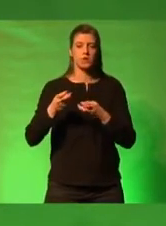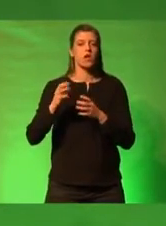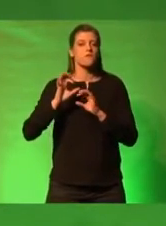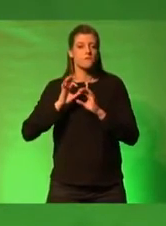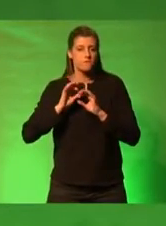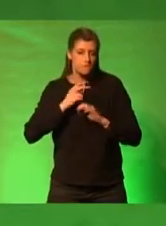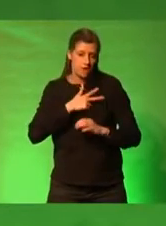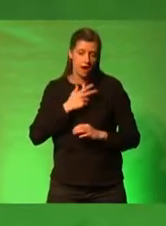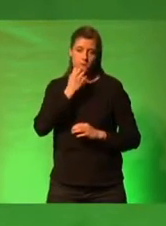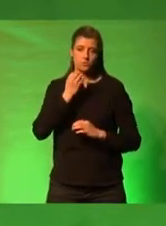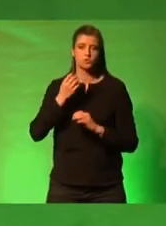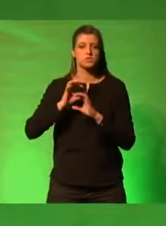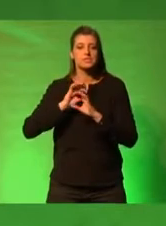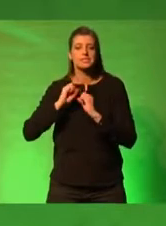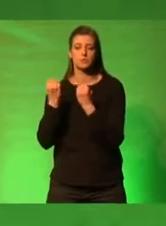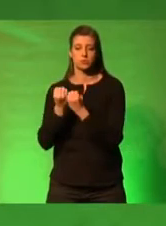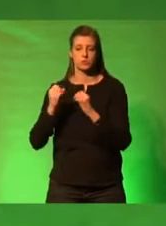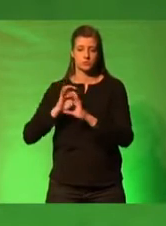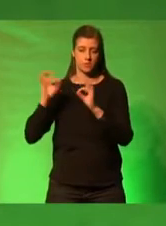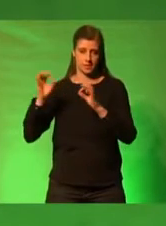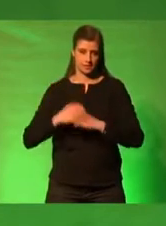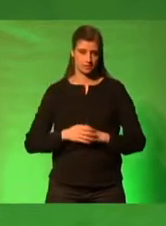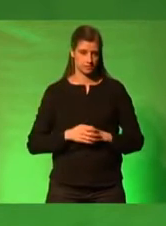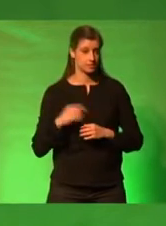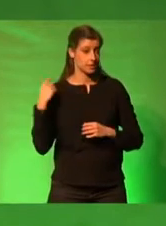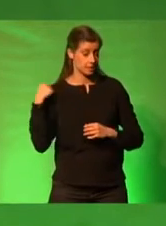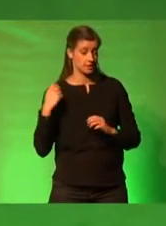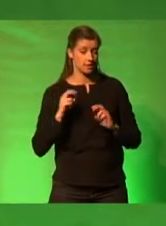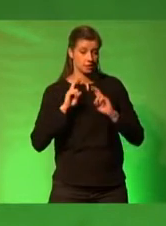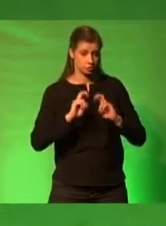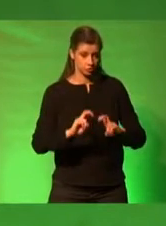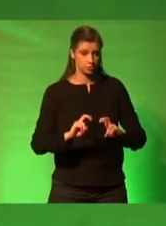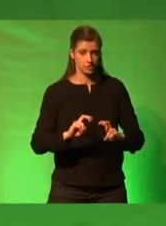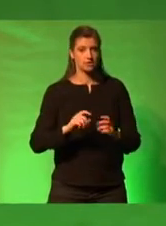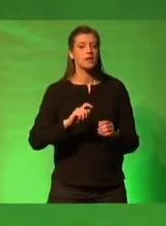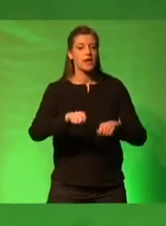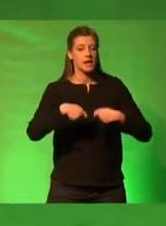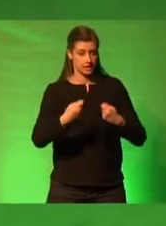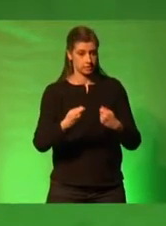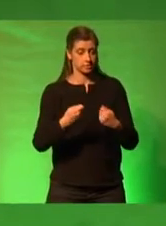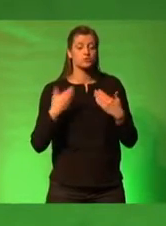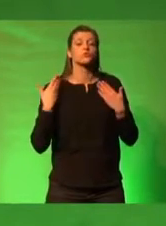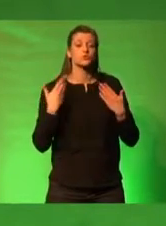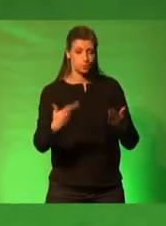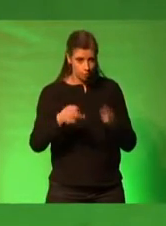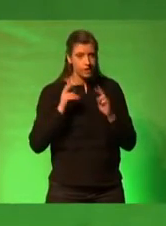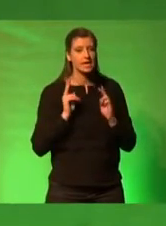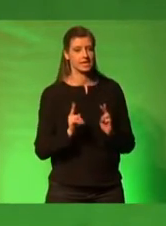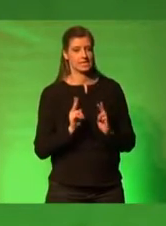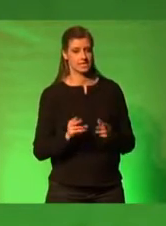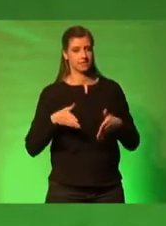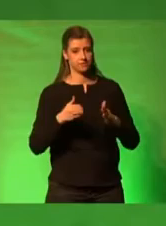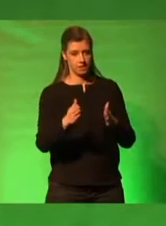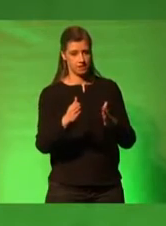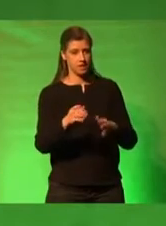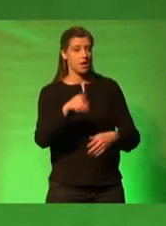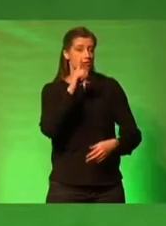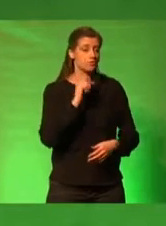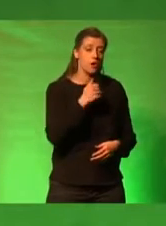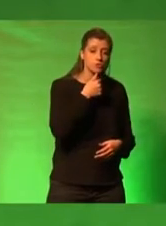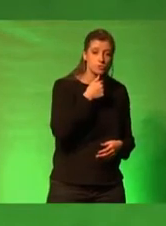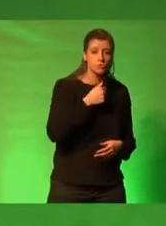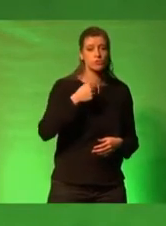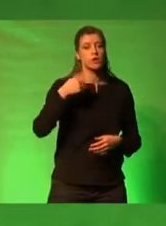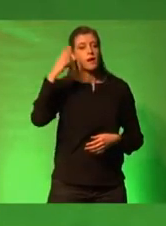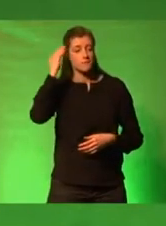jüngste Shell-Studie zeigt, wir steuern den richtigen Kurs. Gerade für junge Frauen, für junge Männer und für alle